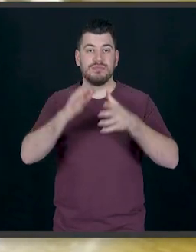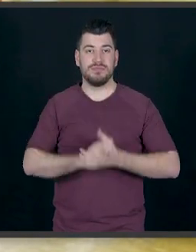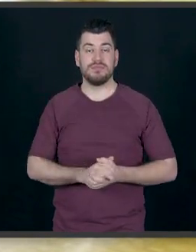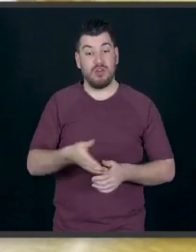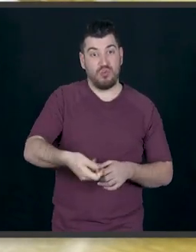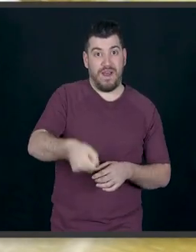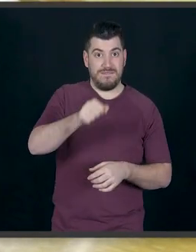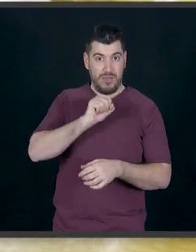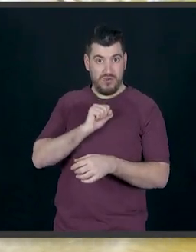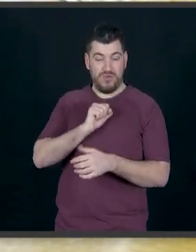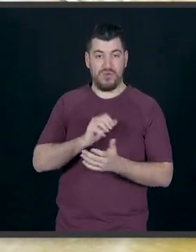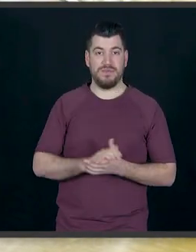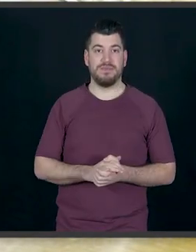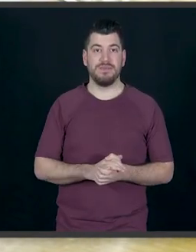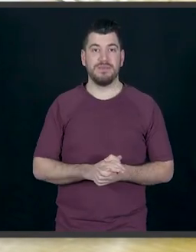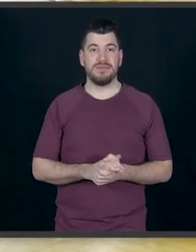βγάλω.